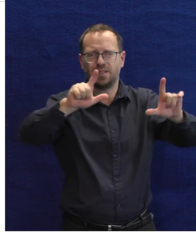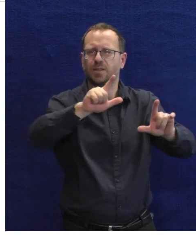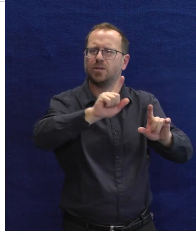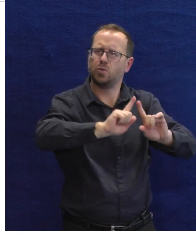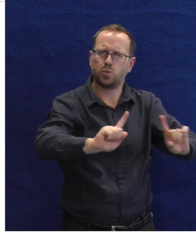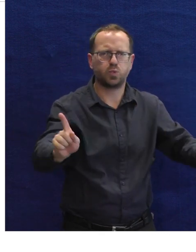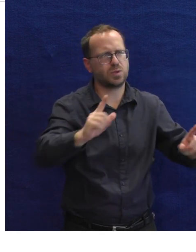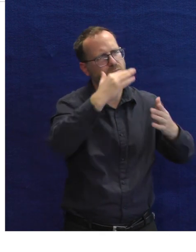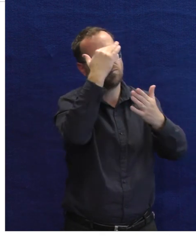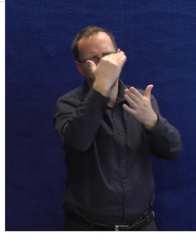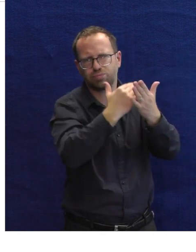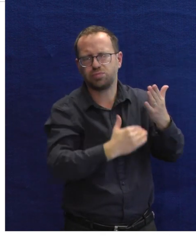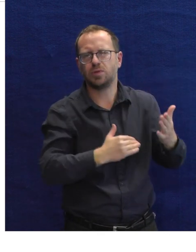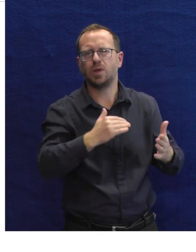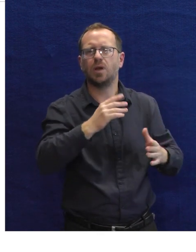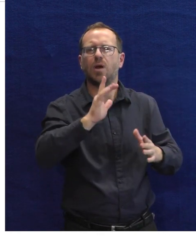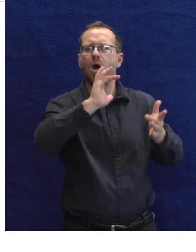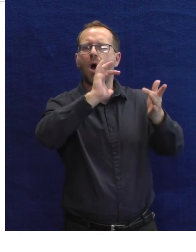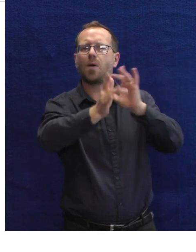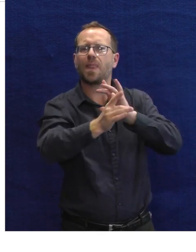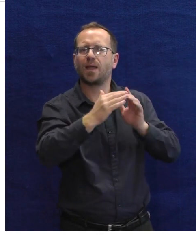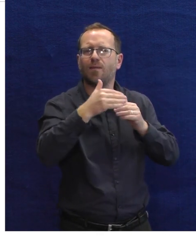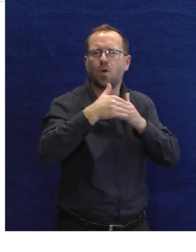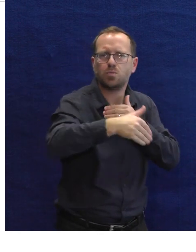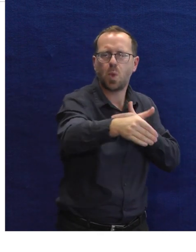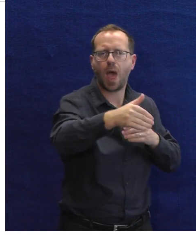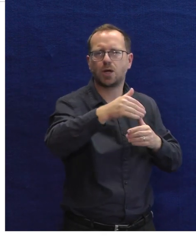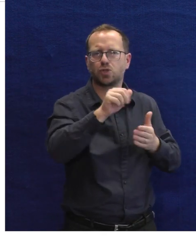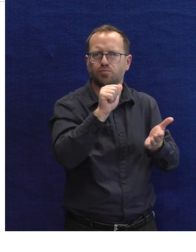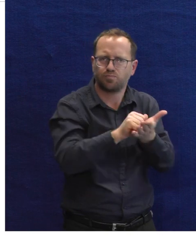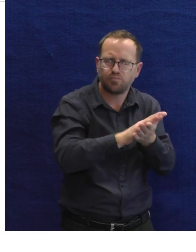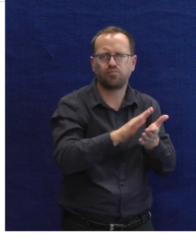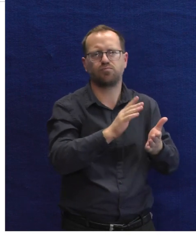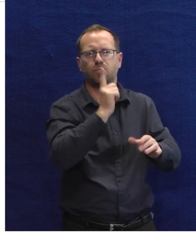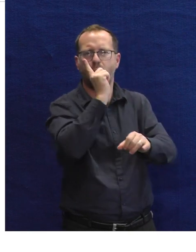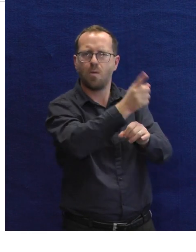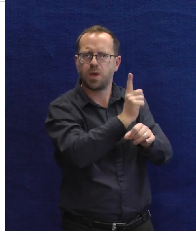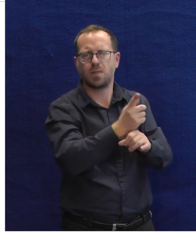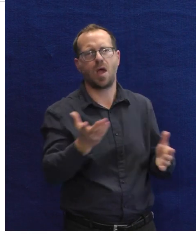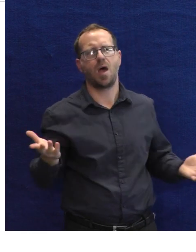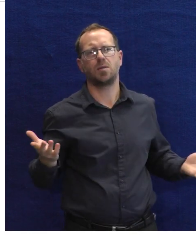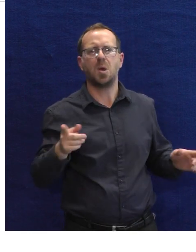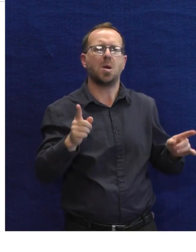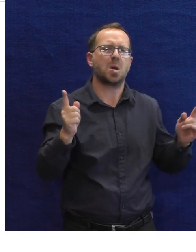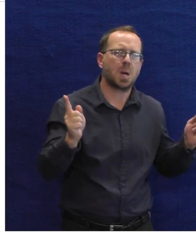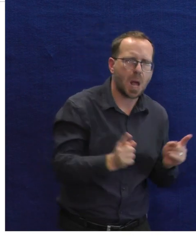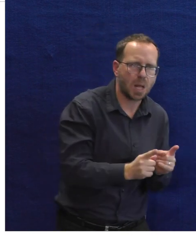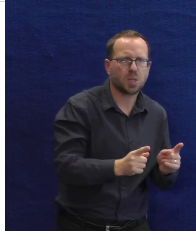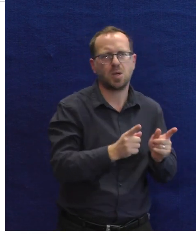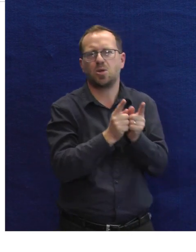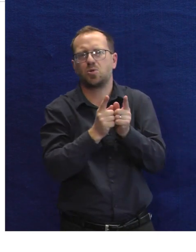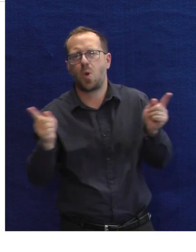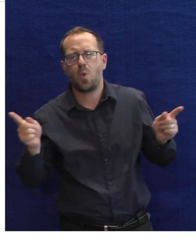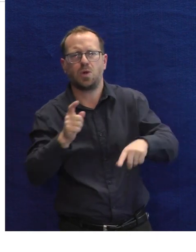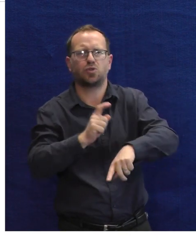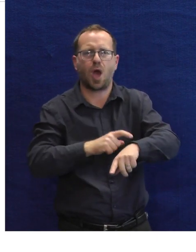těch vypůjčovaných pomůcek, tak je tam k dispozici online formulář, kterým si můžete rovnou pomůcku rezervovat. Jak říkala Andrea,